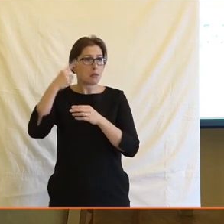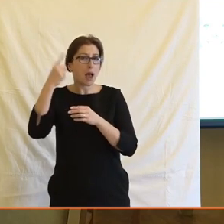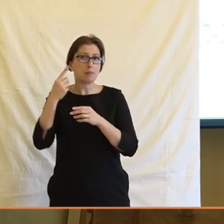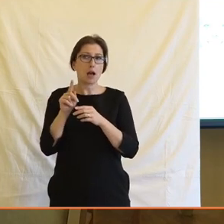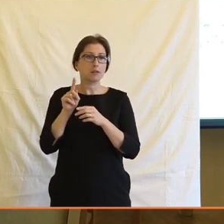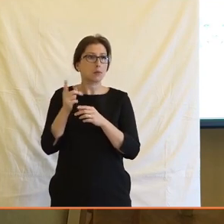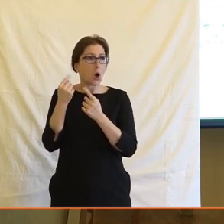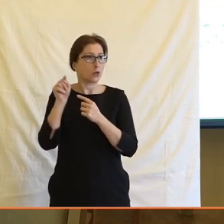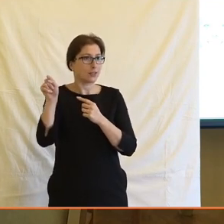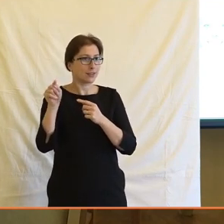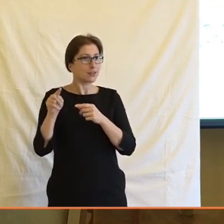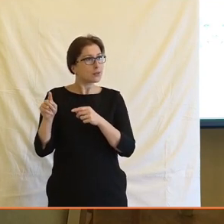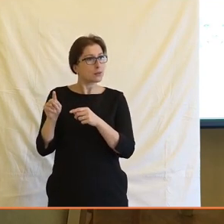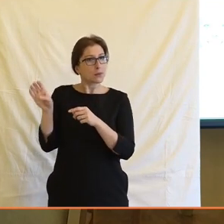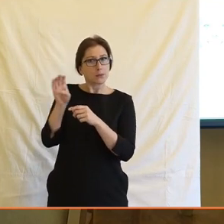čerpali